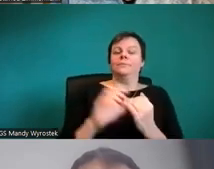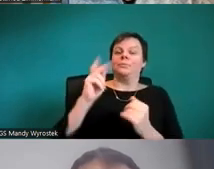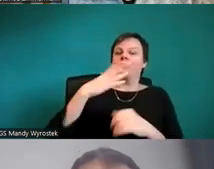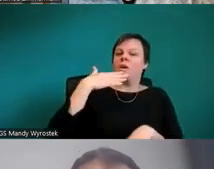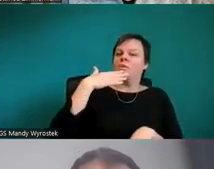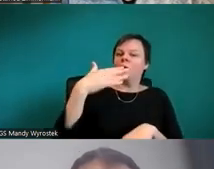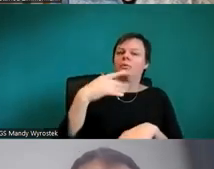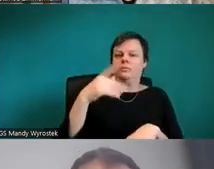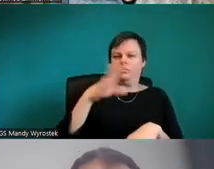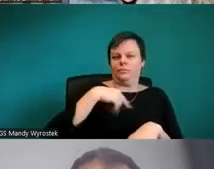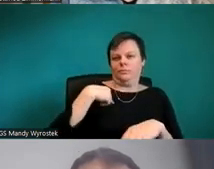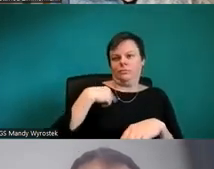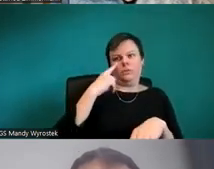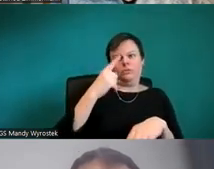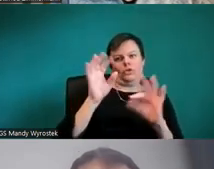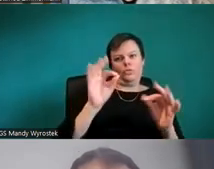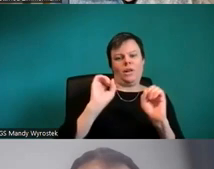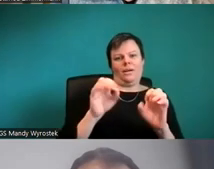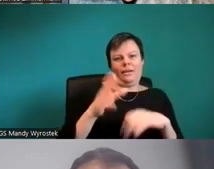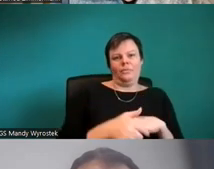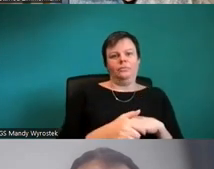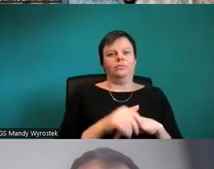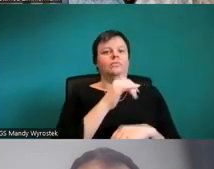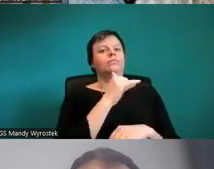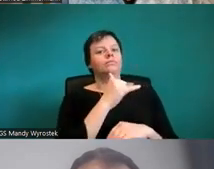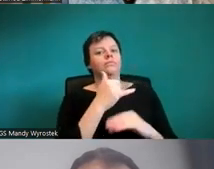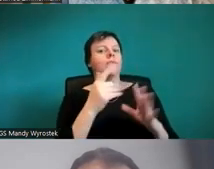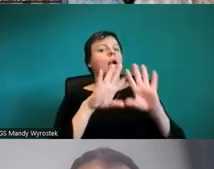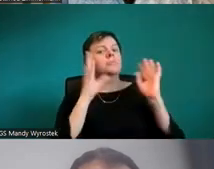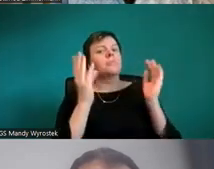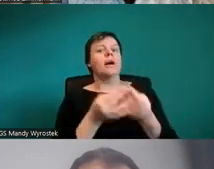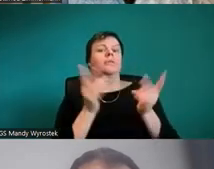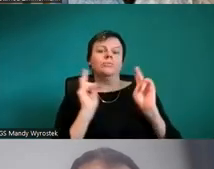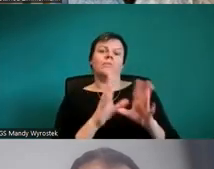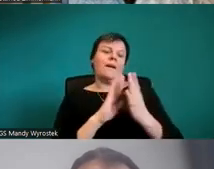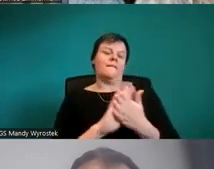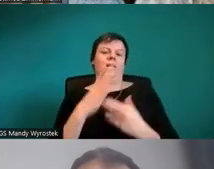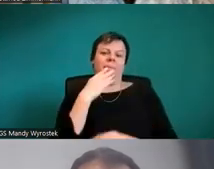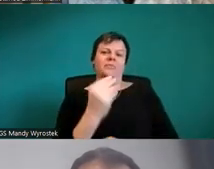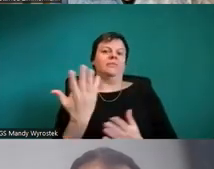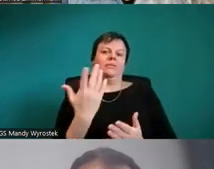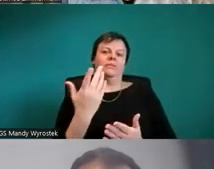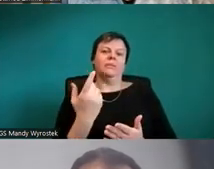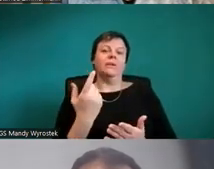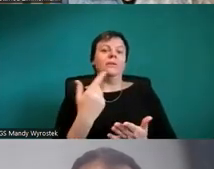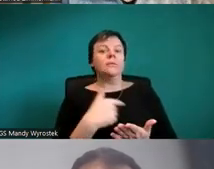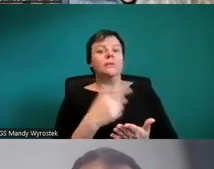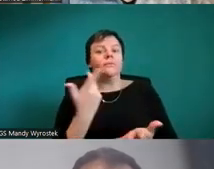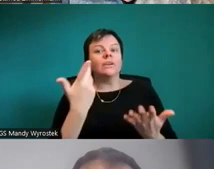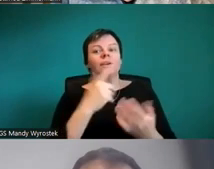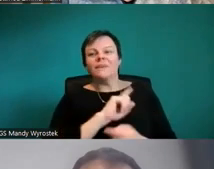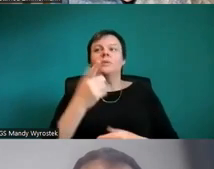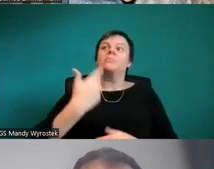Ja, also generell ist einfach zu empfehlen, dass man nicht mehr Worte macht als nötig und oftmals reicht so eine